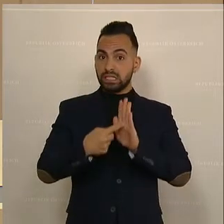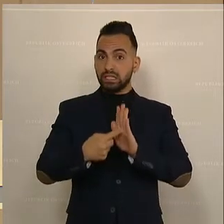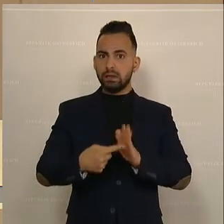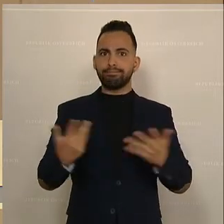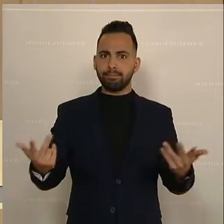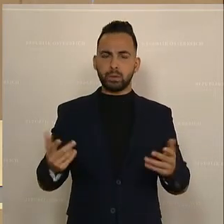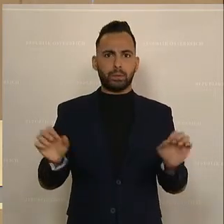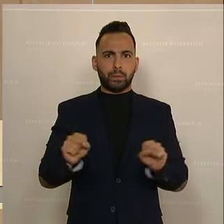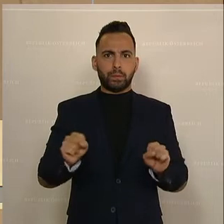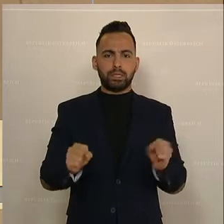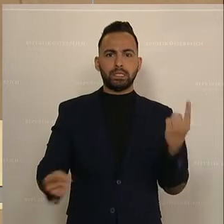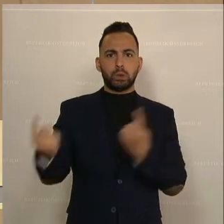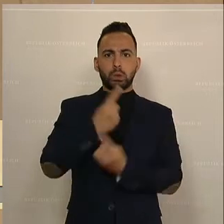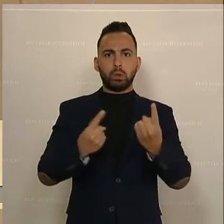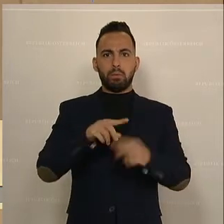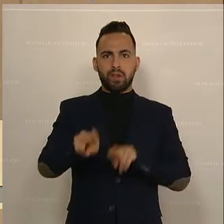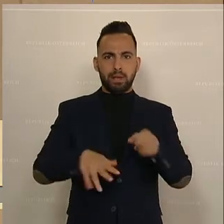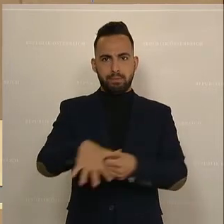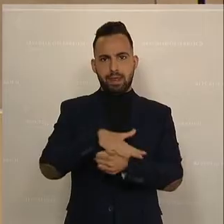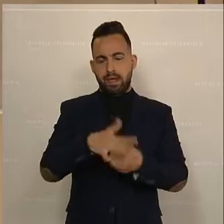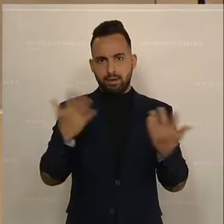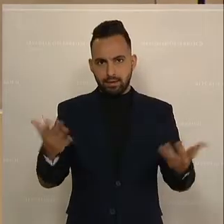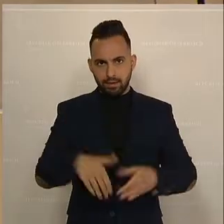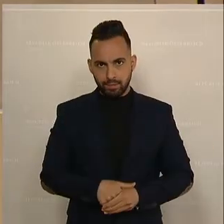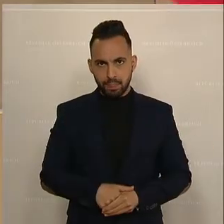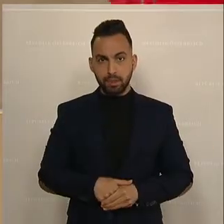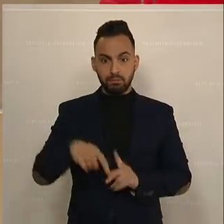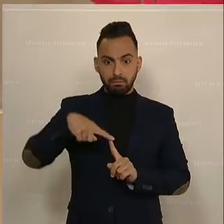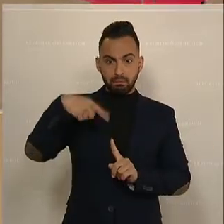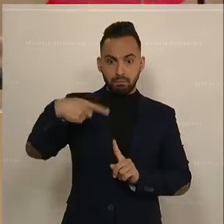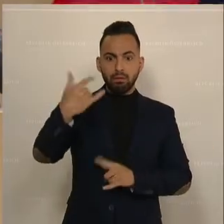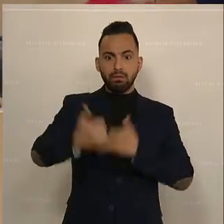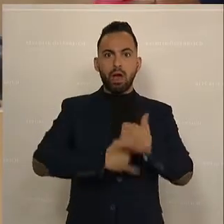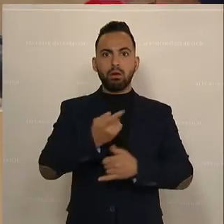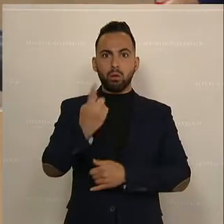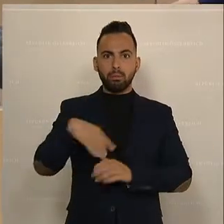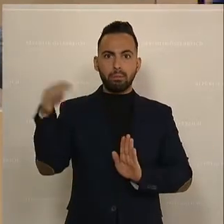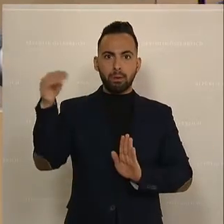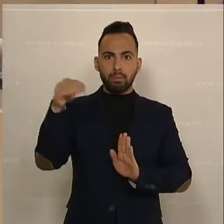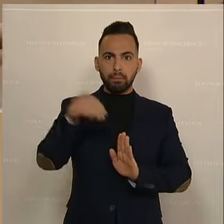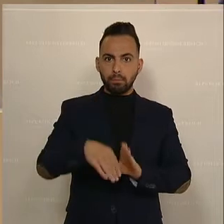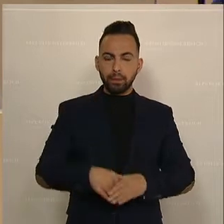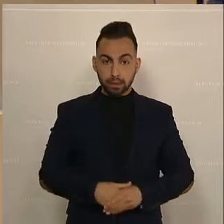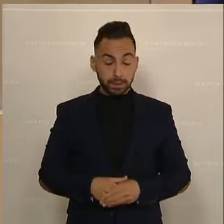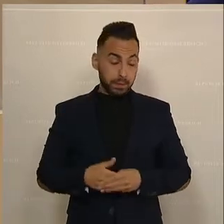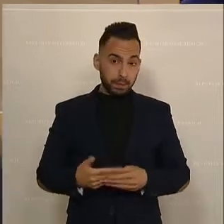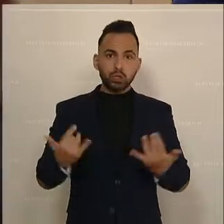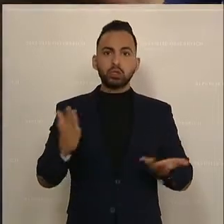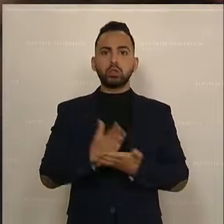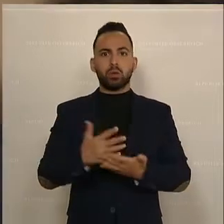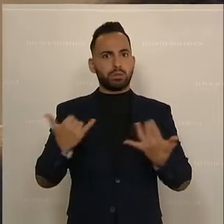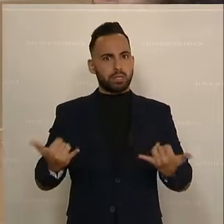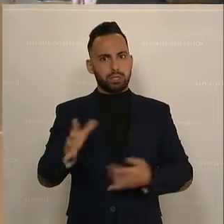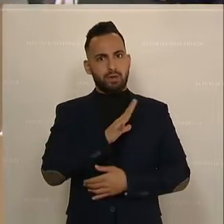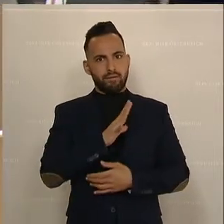dramatischen Zustände es im Pflegebereich gibt, die sich in den nächsten Jahren verschlechtern werden. Es ist Gefahr im Verzug.